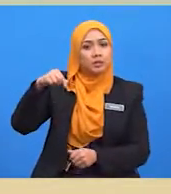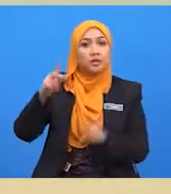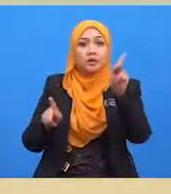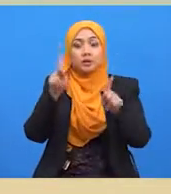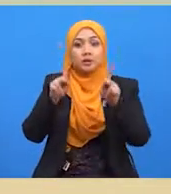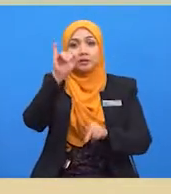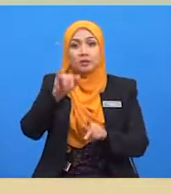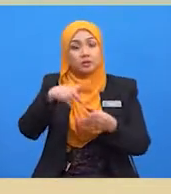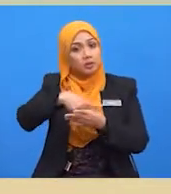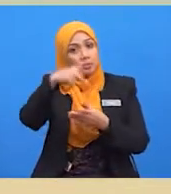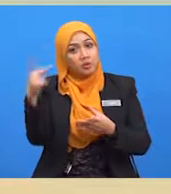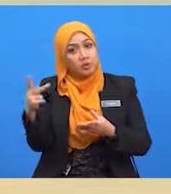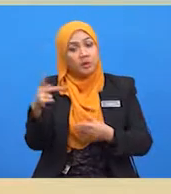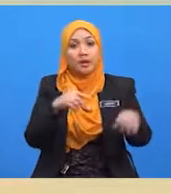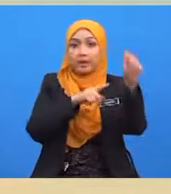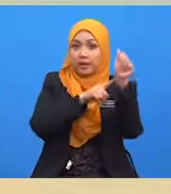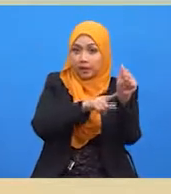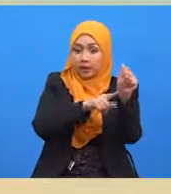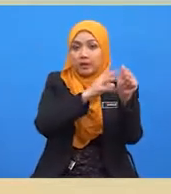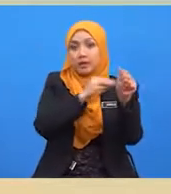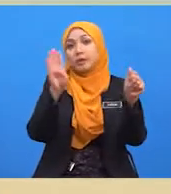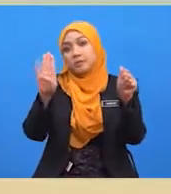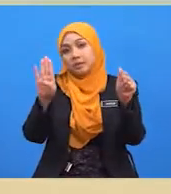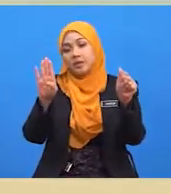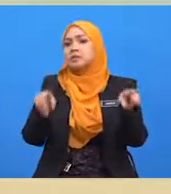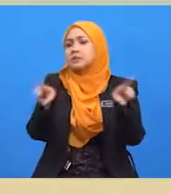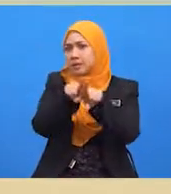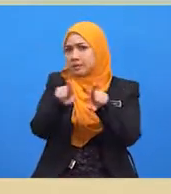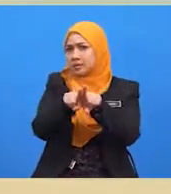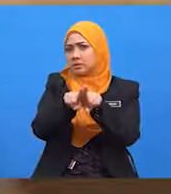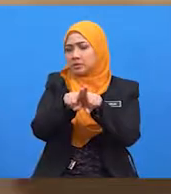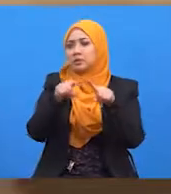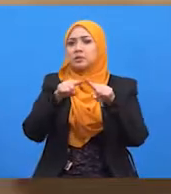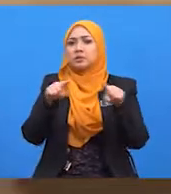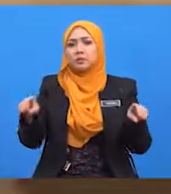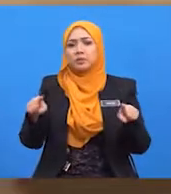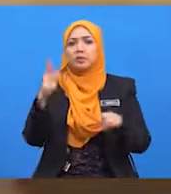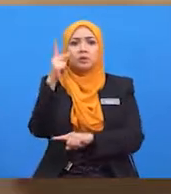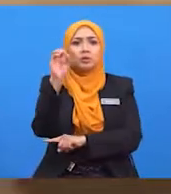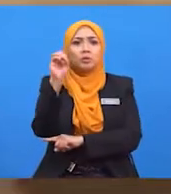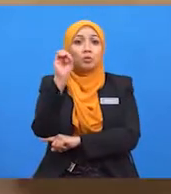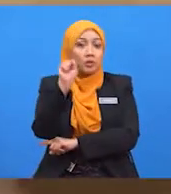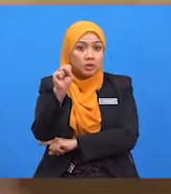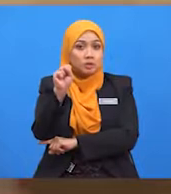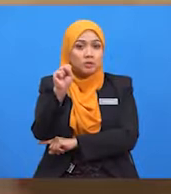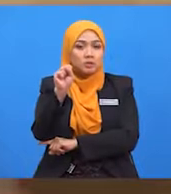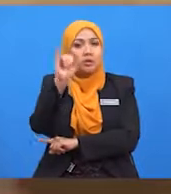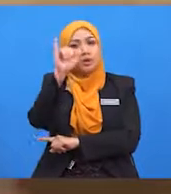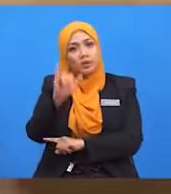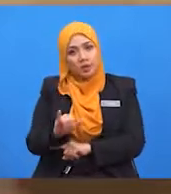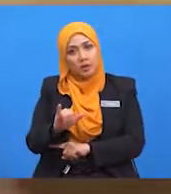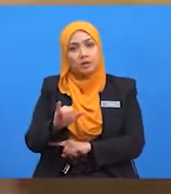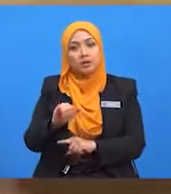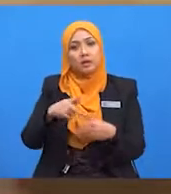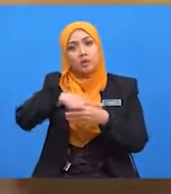cuma kos untuk mengeluarkan kedua-dua kereta itu adalah berbeza. Kenapa perbezaan ini wujud? sebab